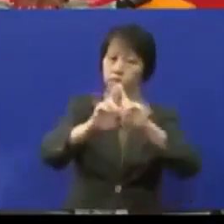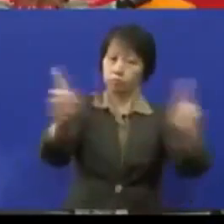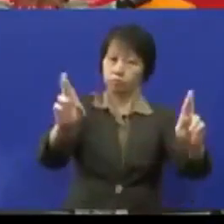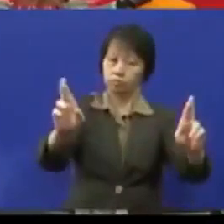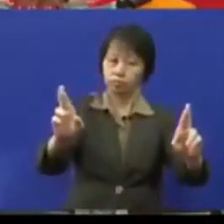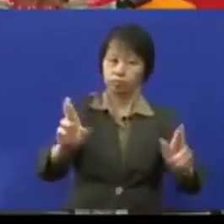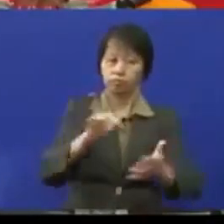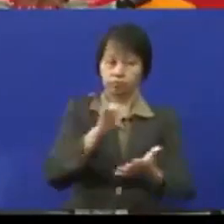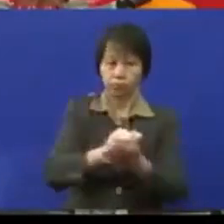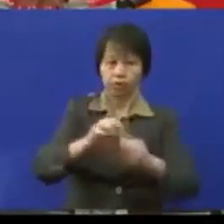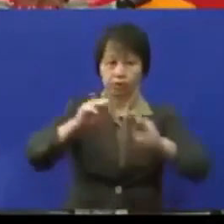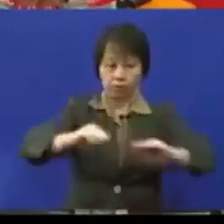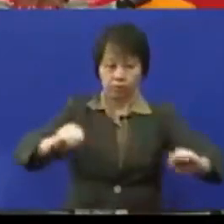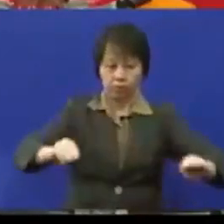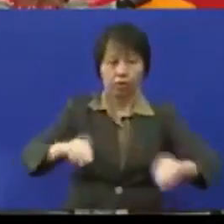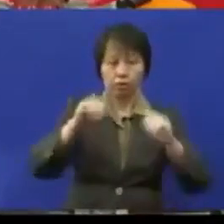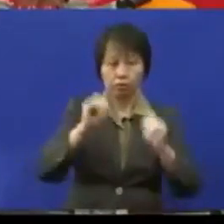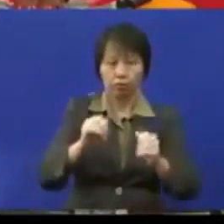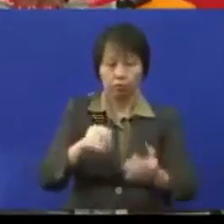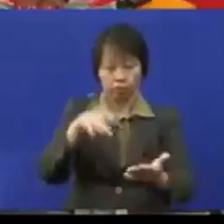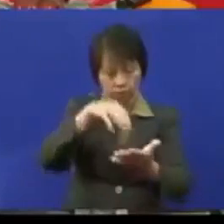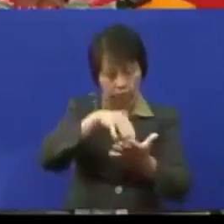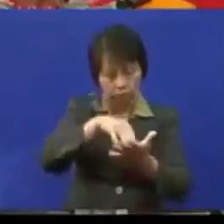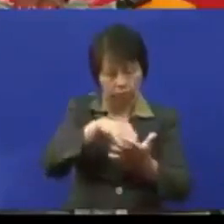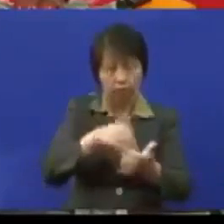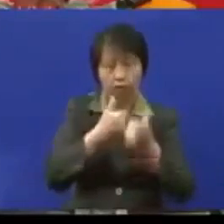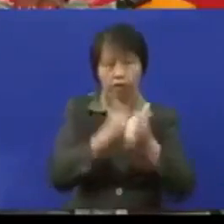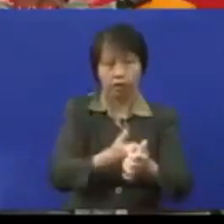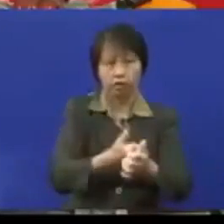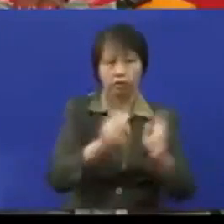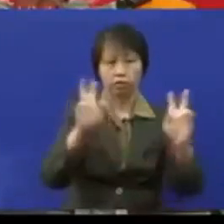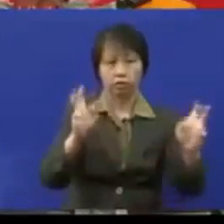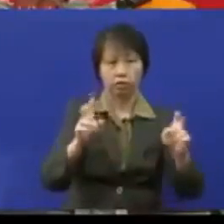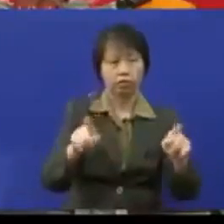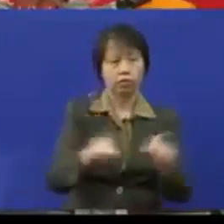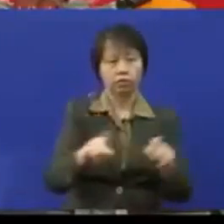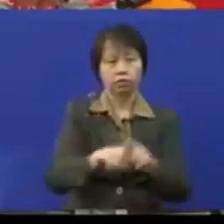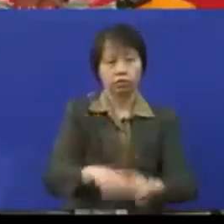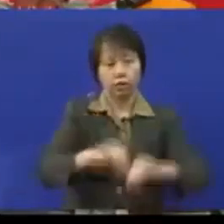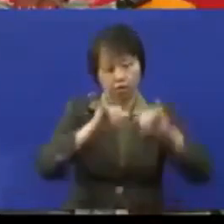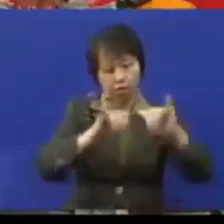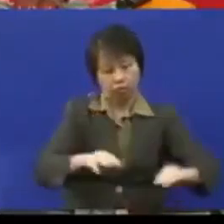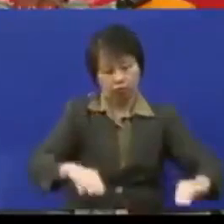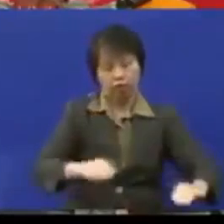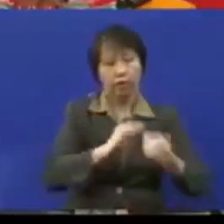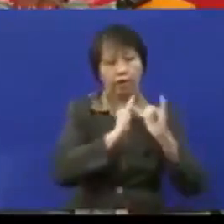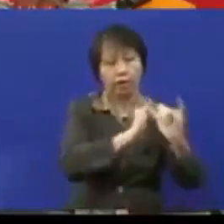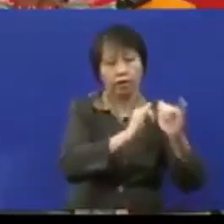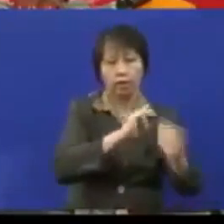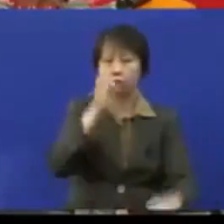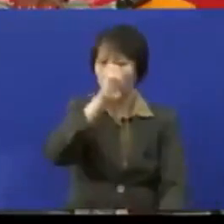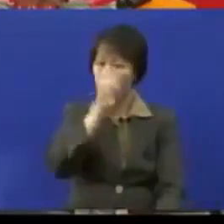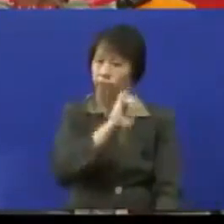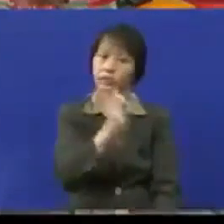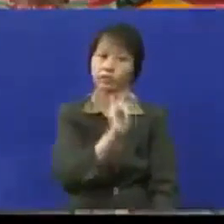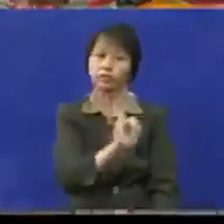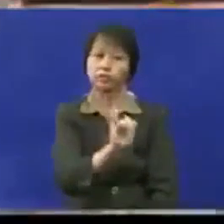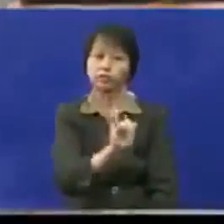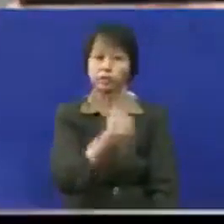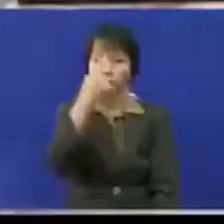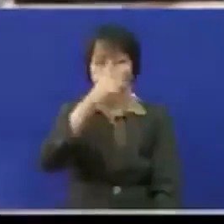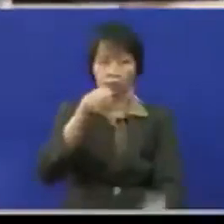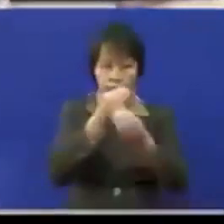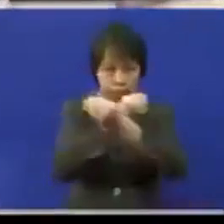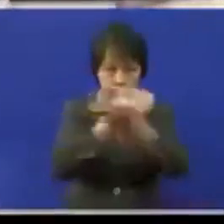yang mana pelajar-pelajar ini boleh belajar mengikut pelajar-pelajaran sebagaimana pelajar biasa di arus perdana dan untuk